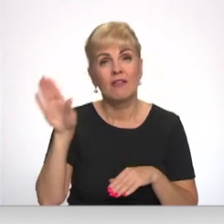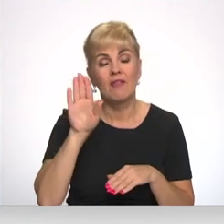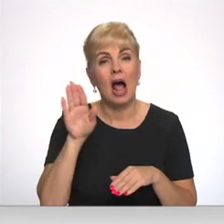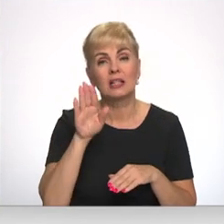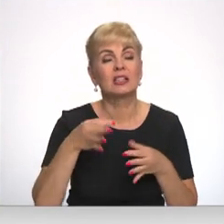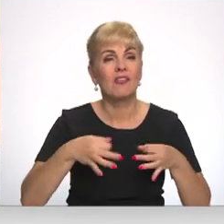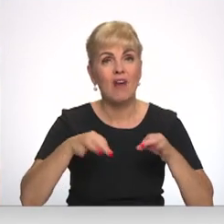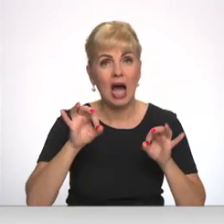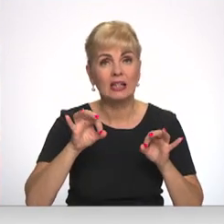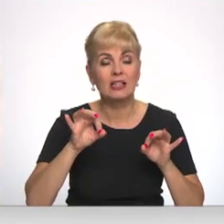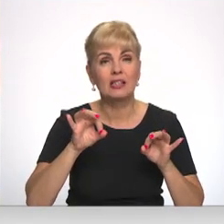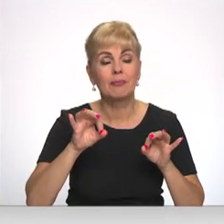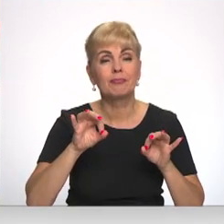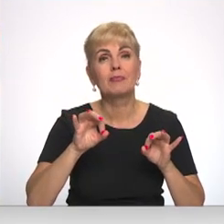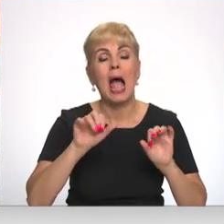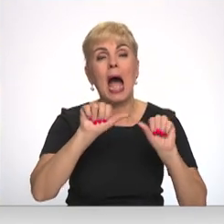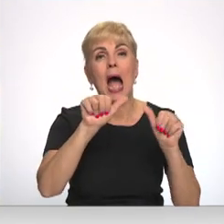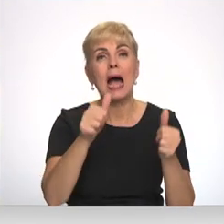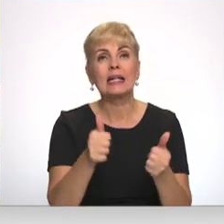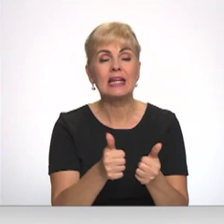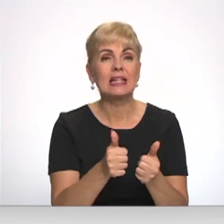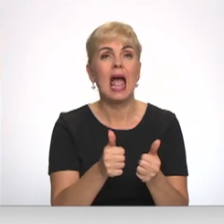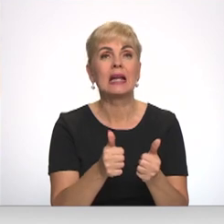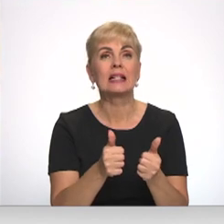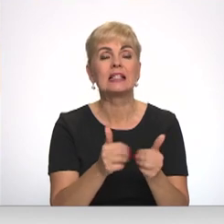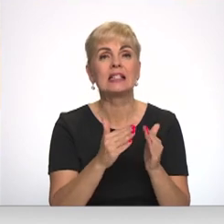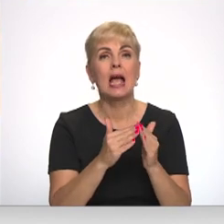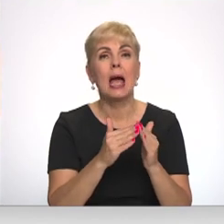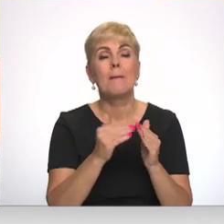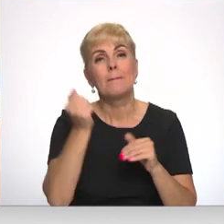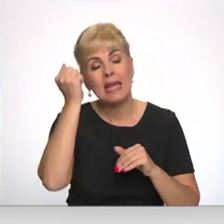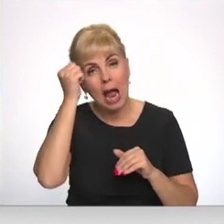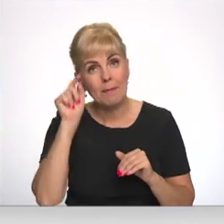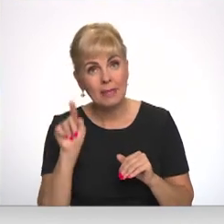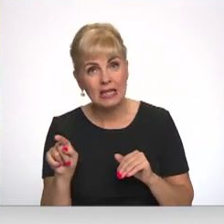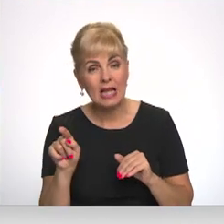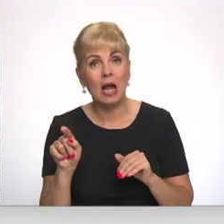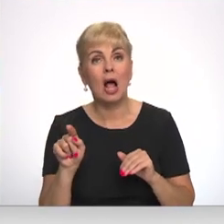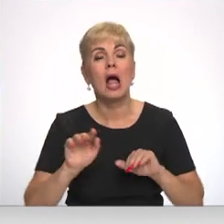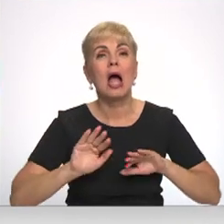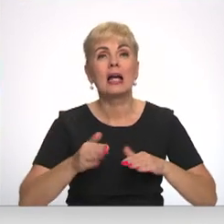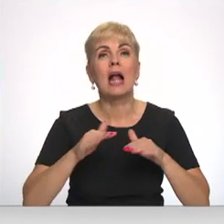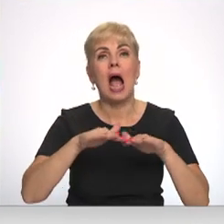nozīmes arhitektūras piemieneklis un iekšā tie kultūras piemieneklis, ampīri krāsnes,